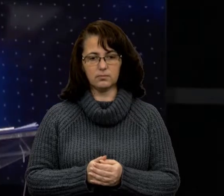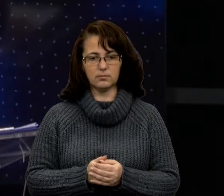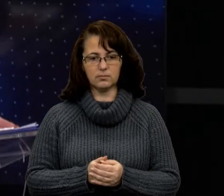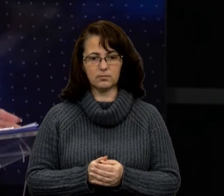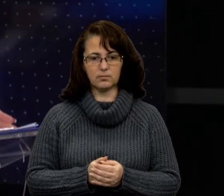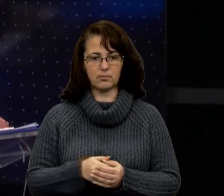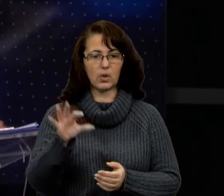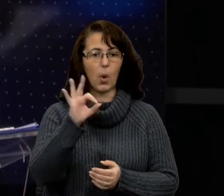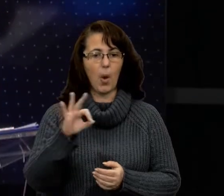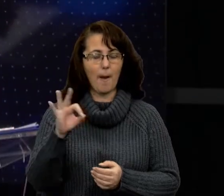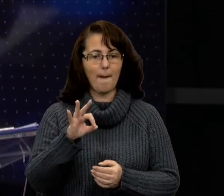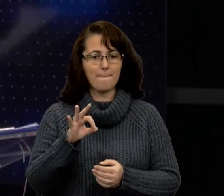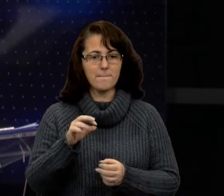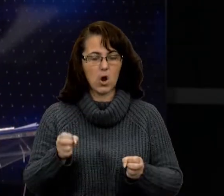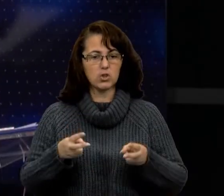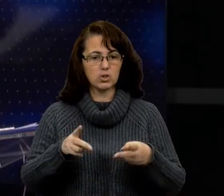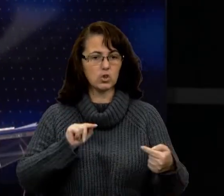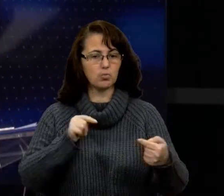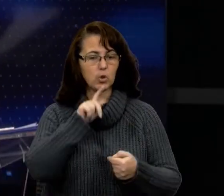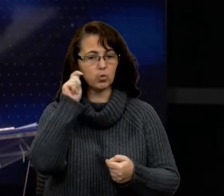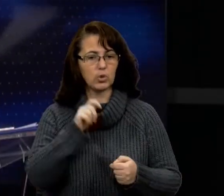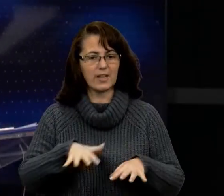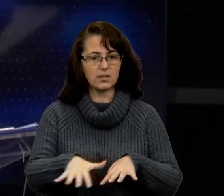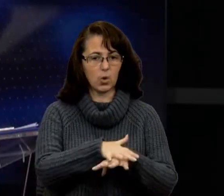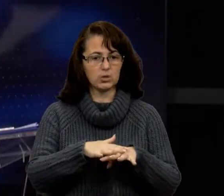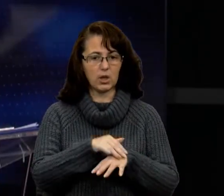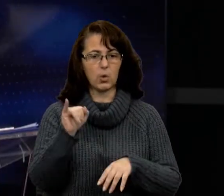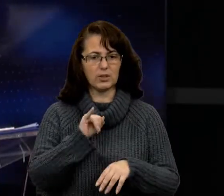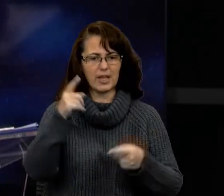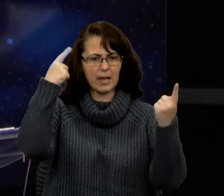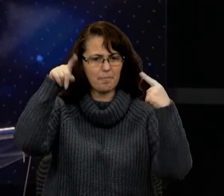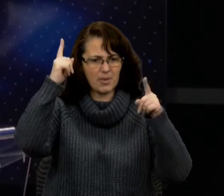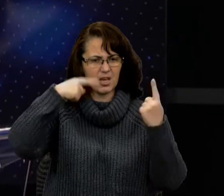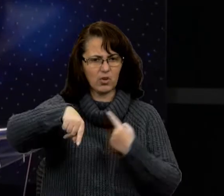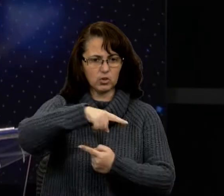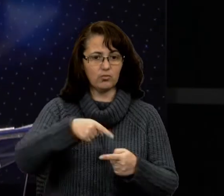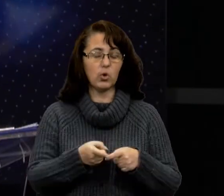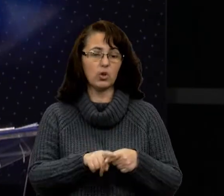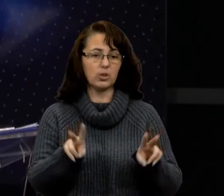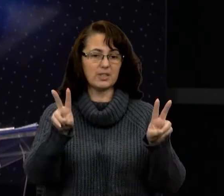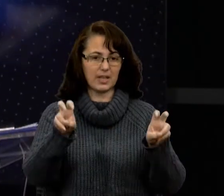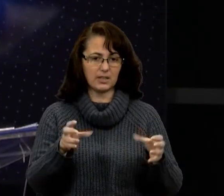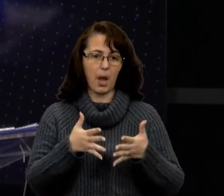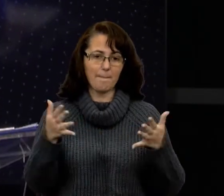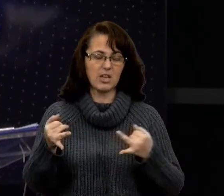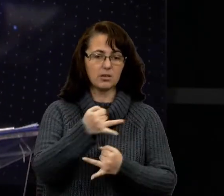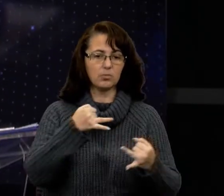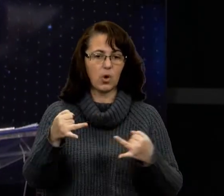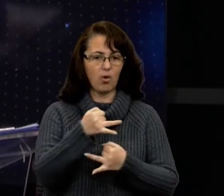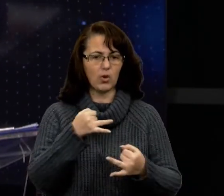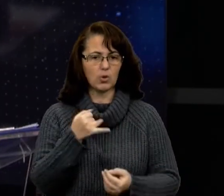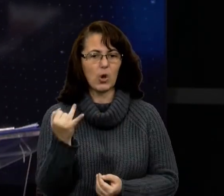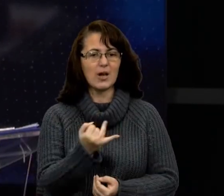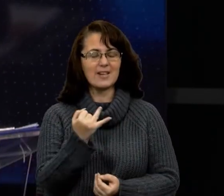Про злочин проти українського народу і міфи довкола цієї теми більше поговоримо із